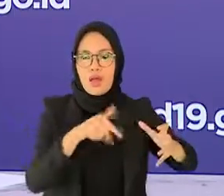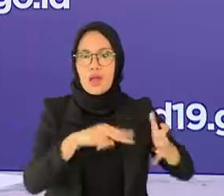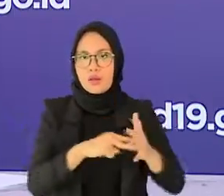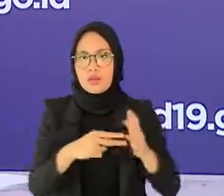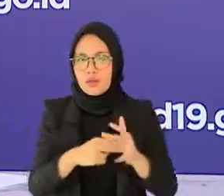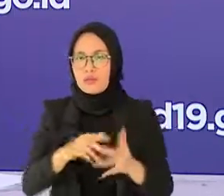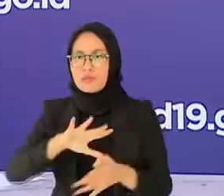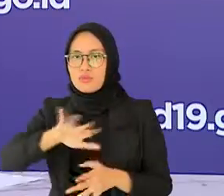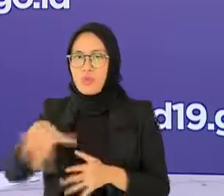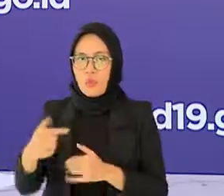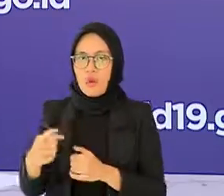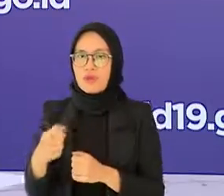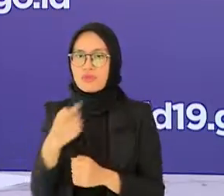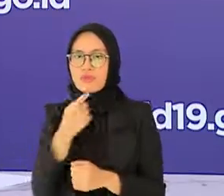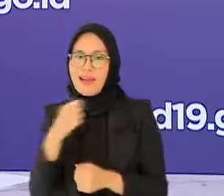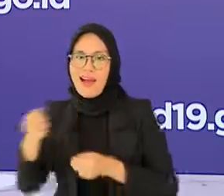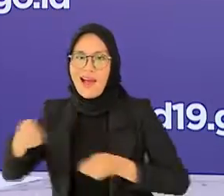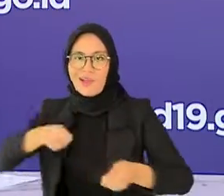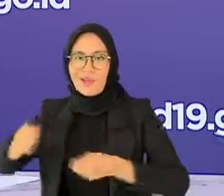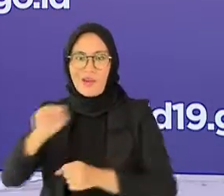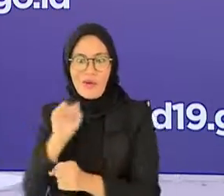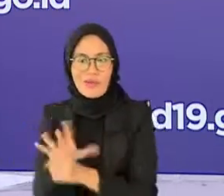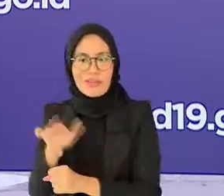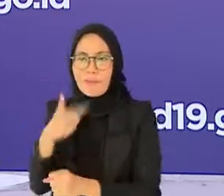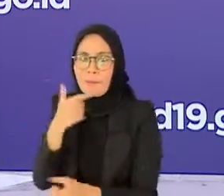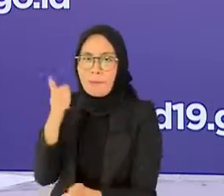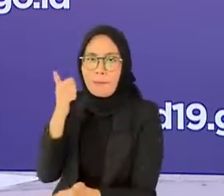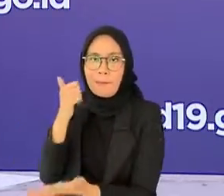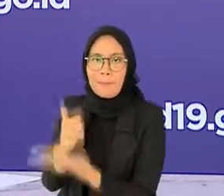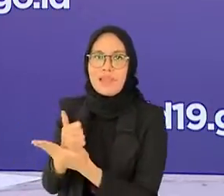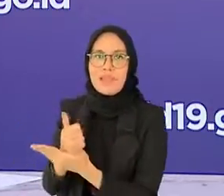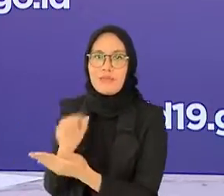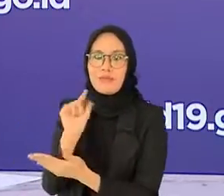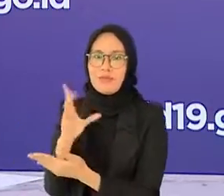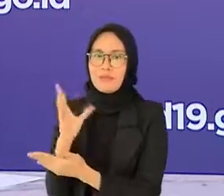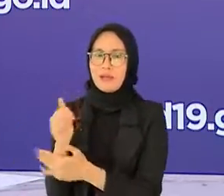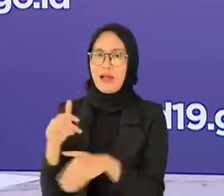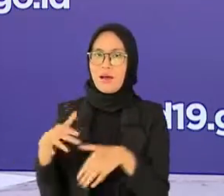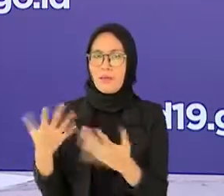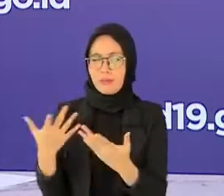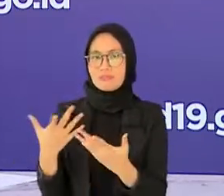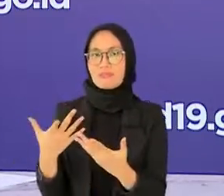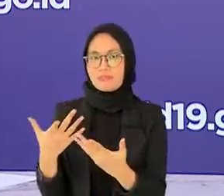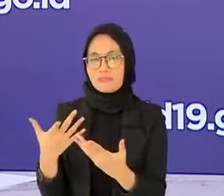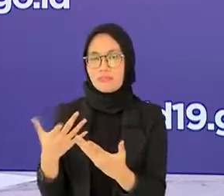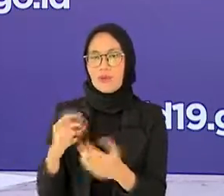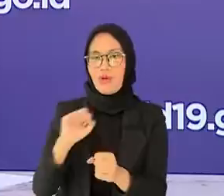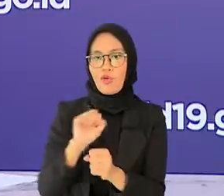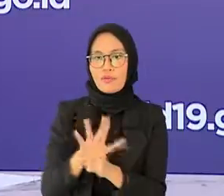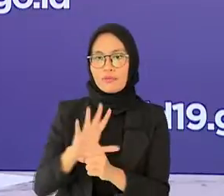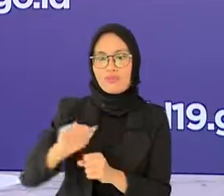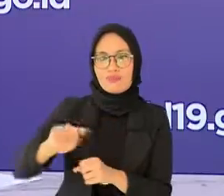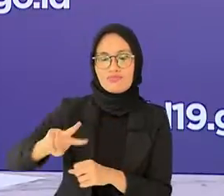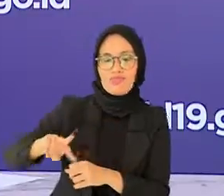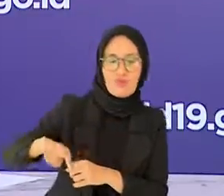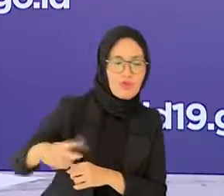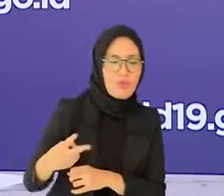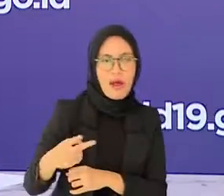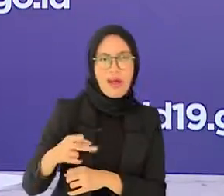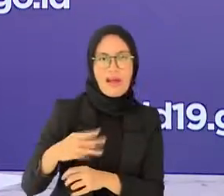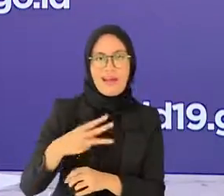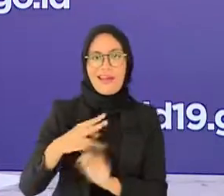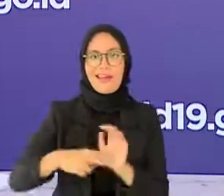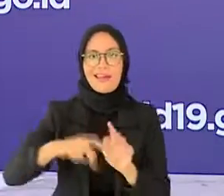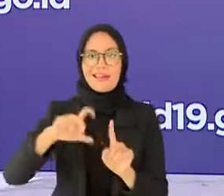di Indonesia berperan penting dalam usaha mengubah pandemi COVID-19 menjadi endemi